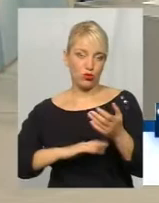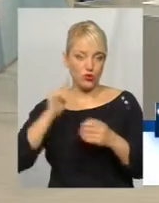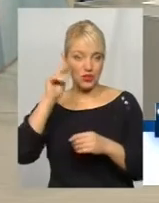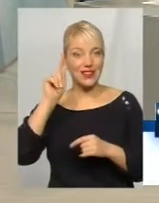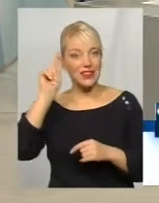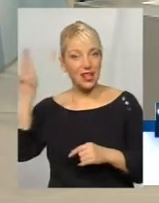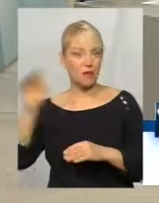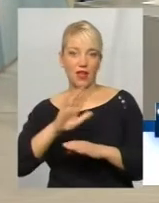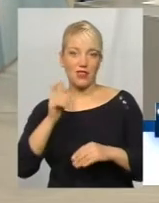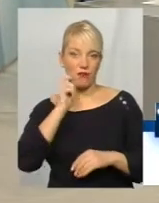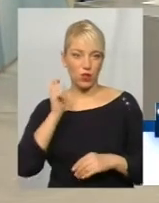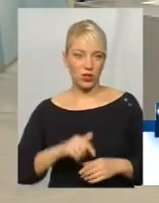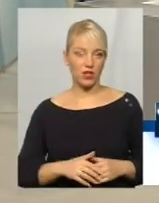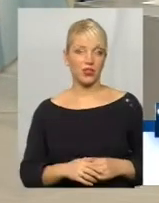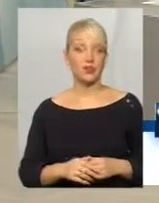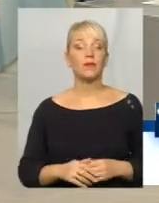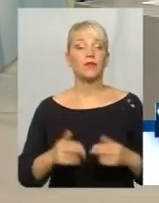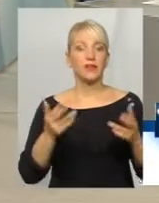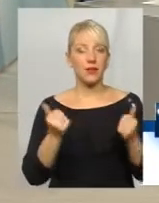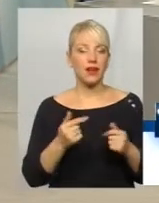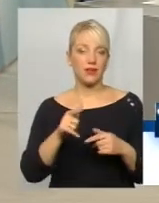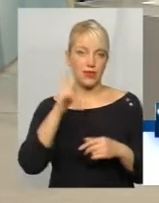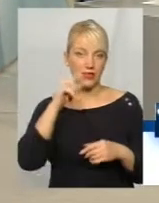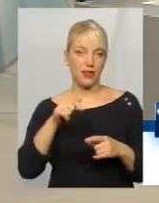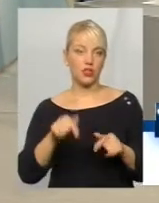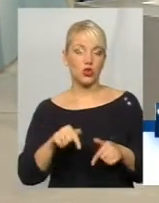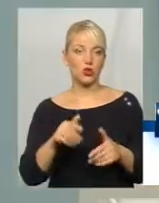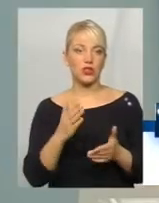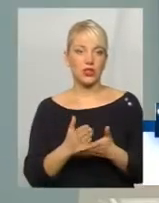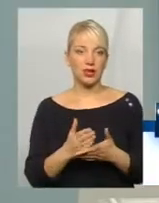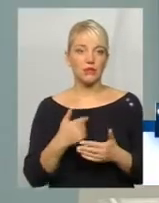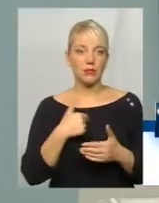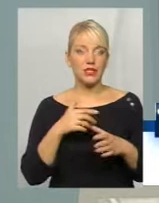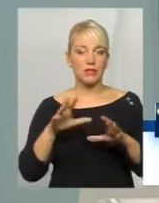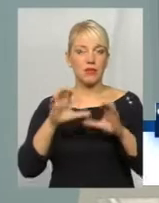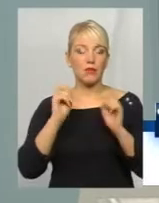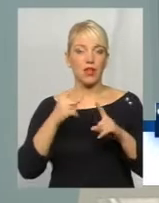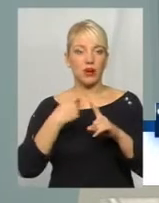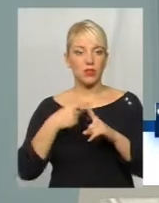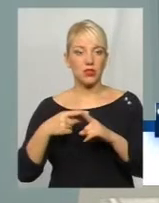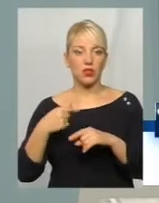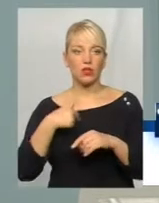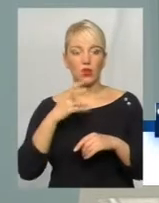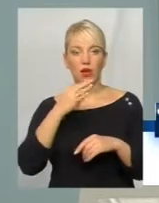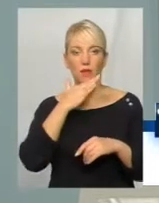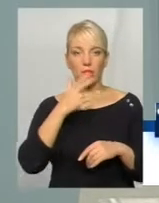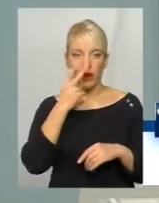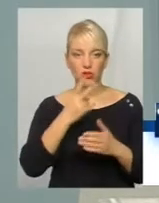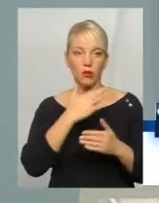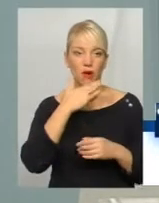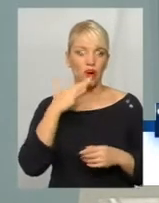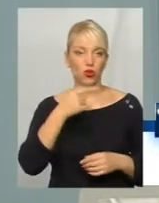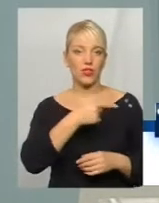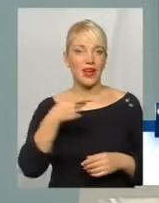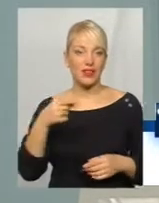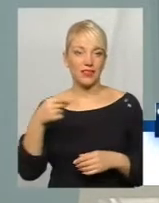а не в Україні. Так, і ви знаєте, тут є з одного боку, ми це сприймаємо як позитив, але я в ньому бачу багато негативу, тому